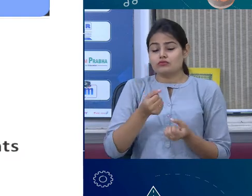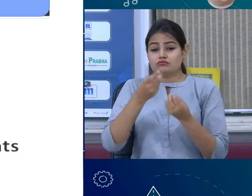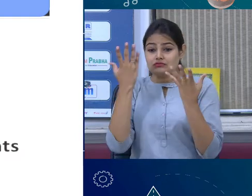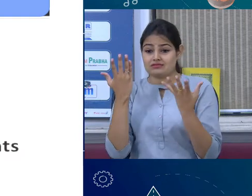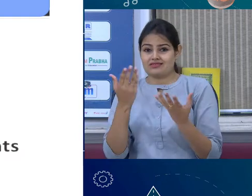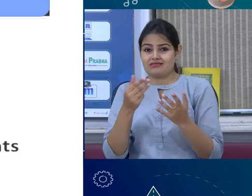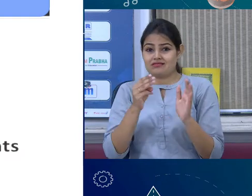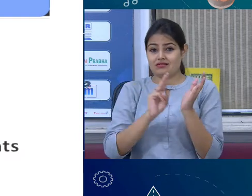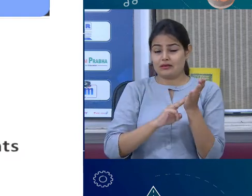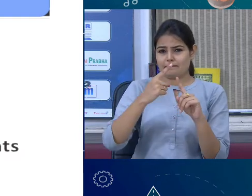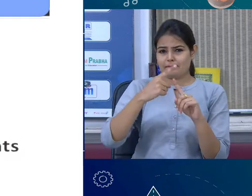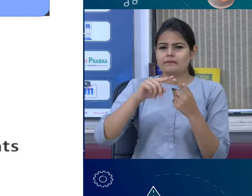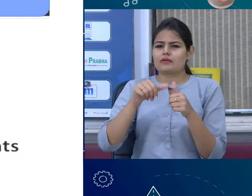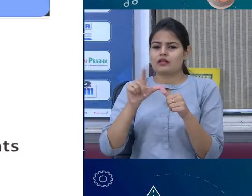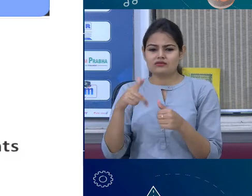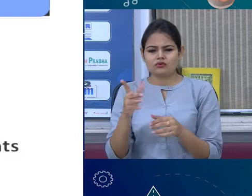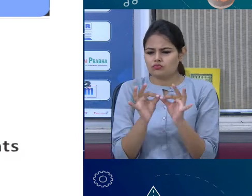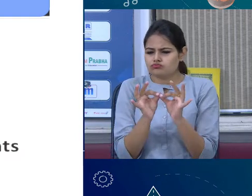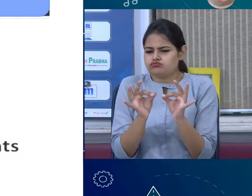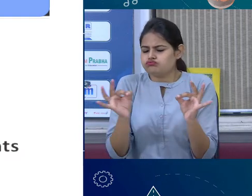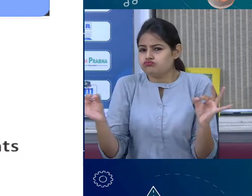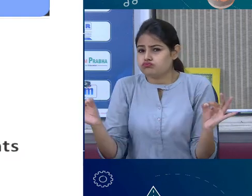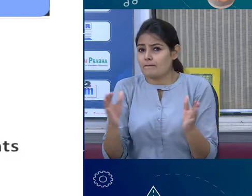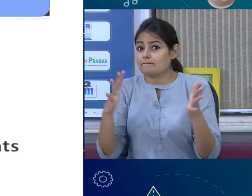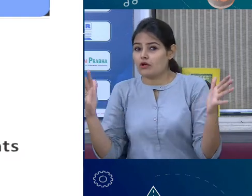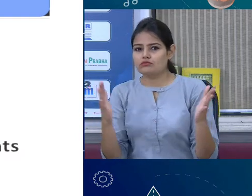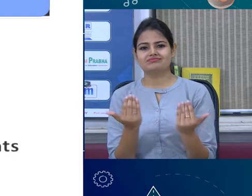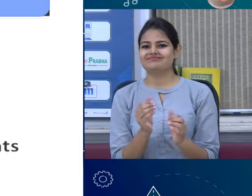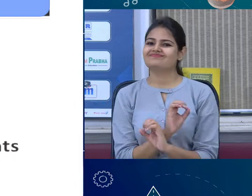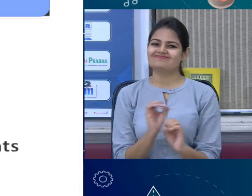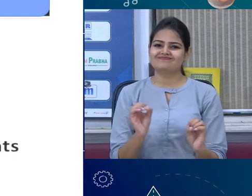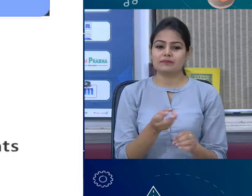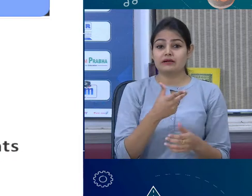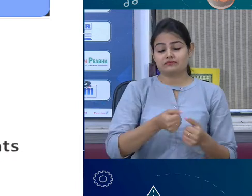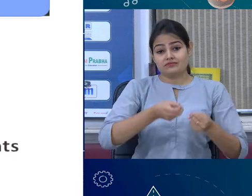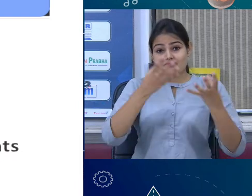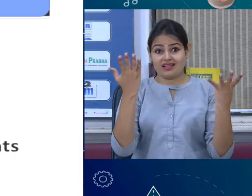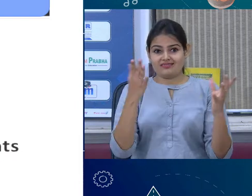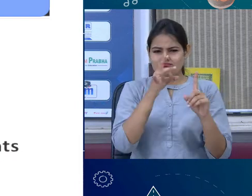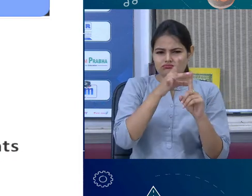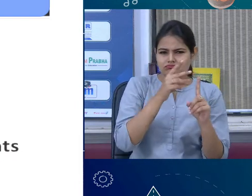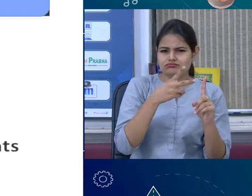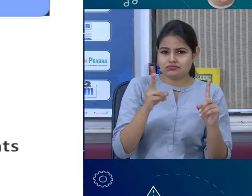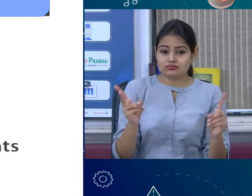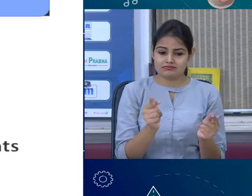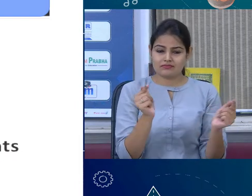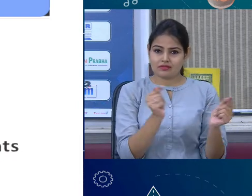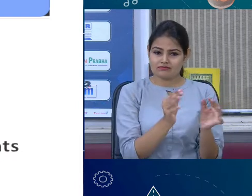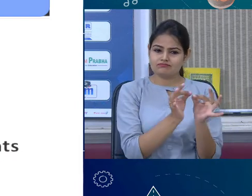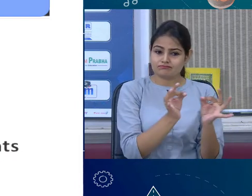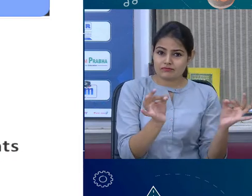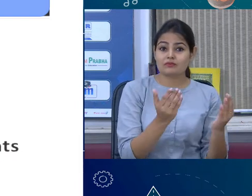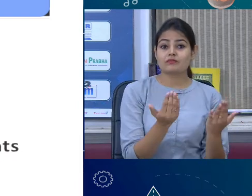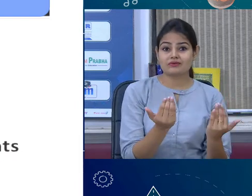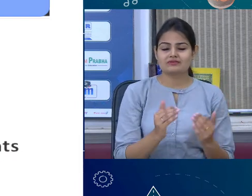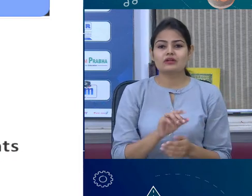all metals are ductile milleable that is the second property milleable means when you can beat it into very thin